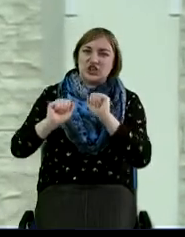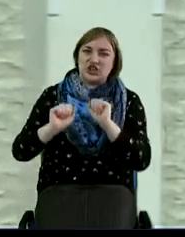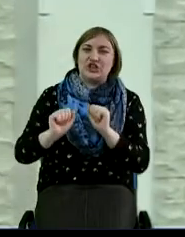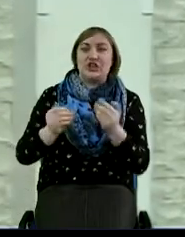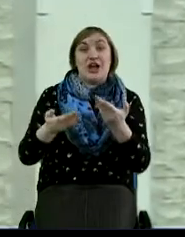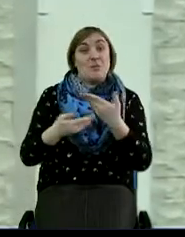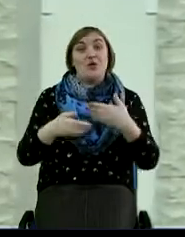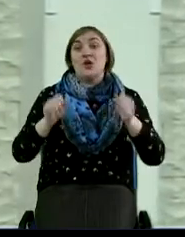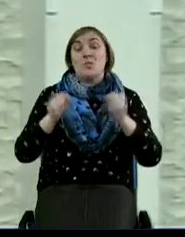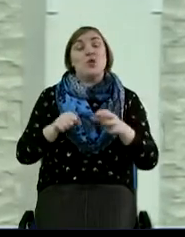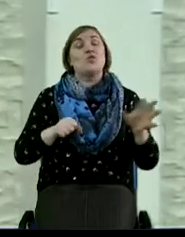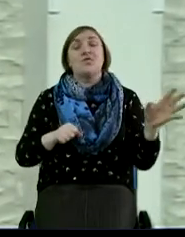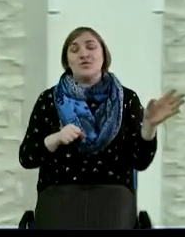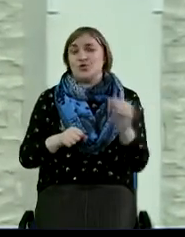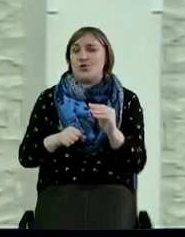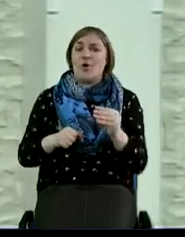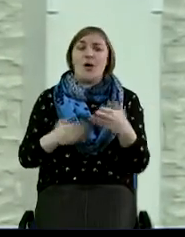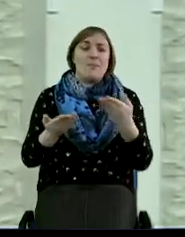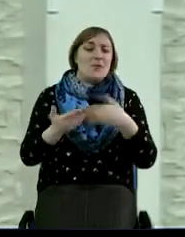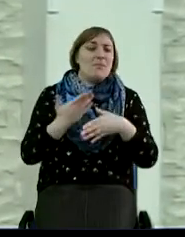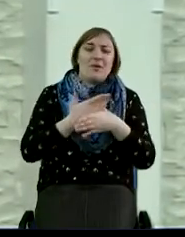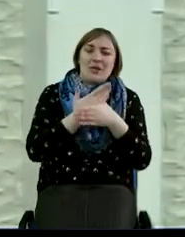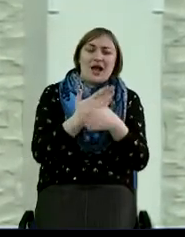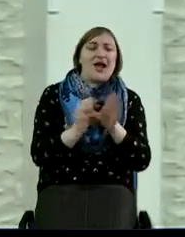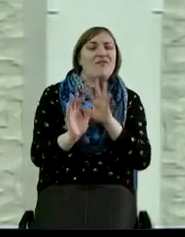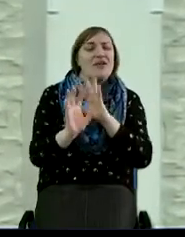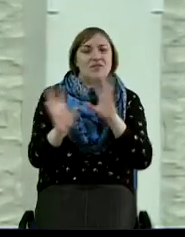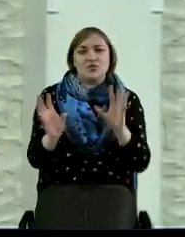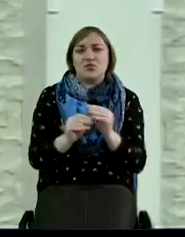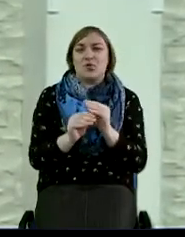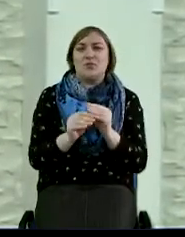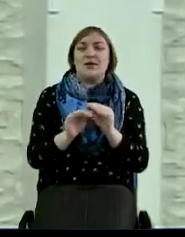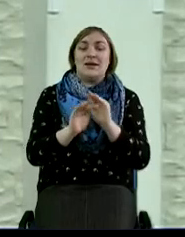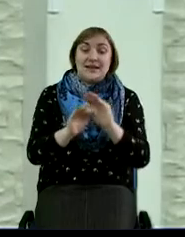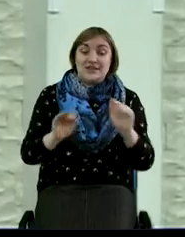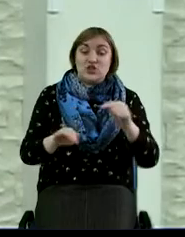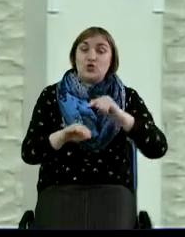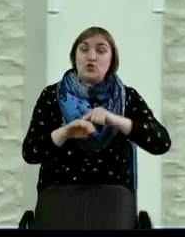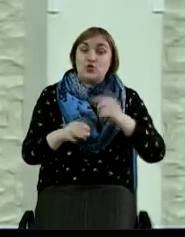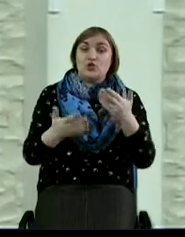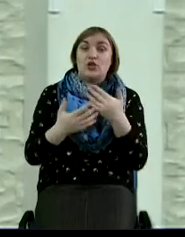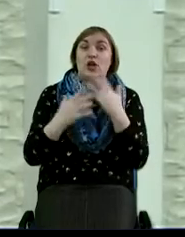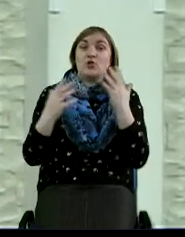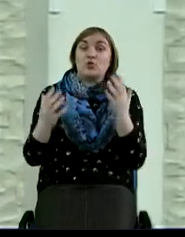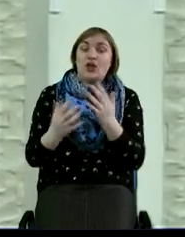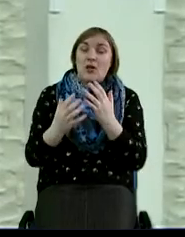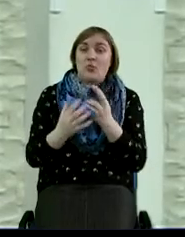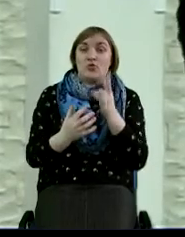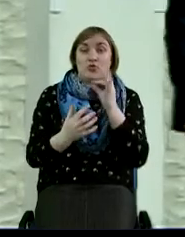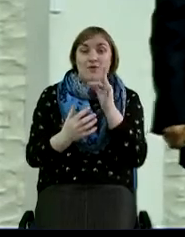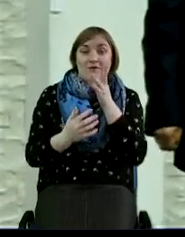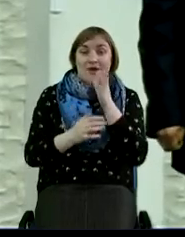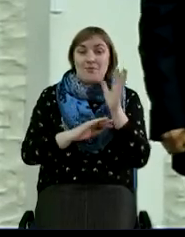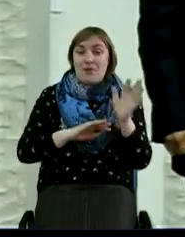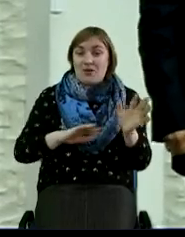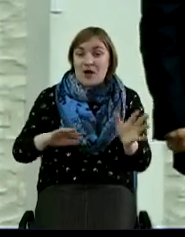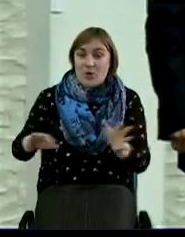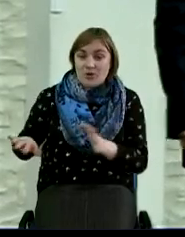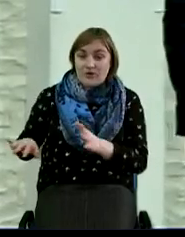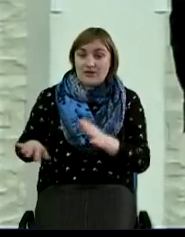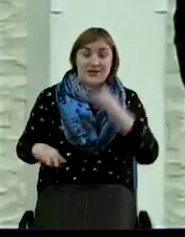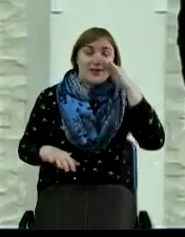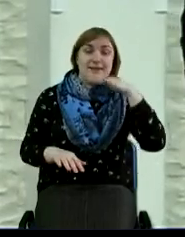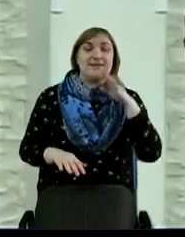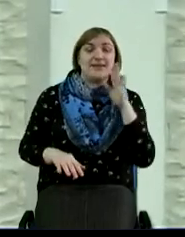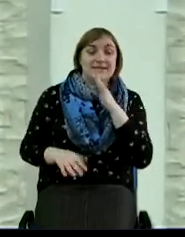Мы можем все, мы помогаем им во всем, и они чувствуют нашу заботу. Но по истечении времени они видят,